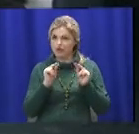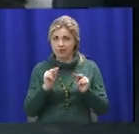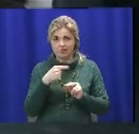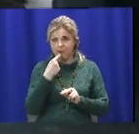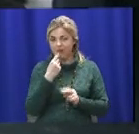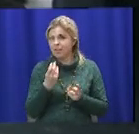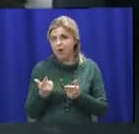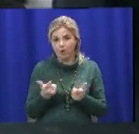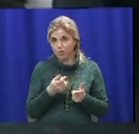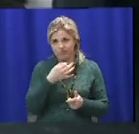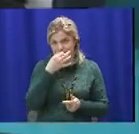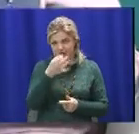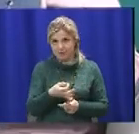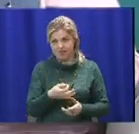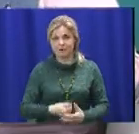не готова сказать.